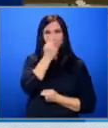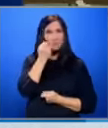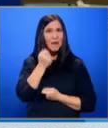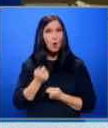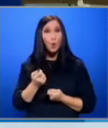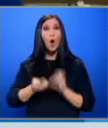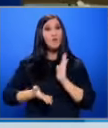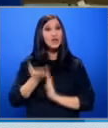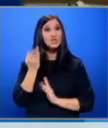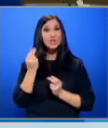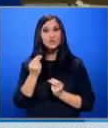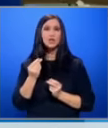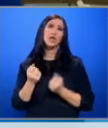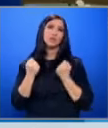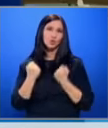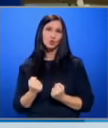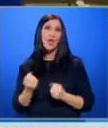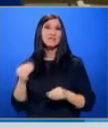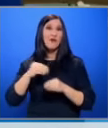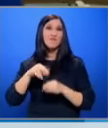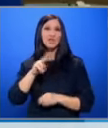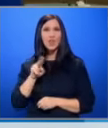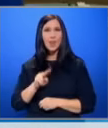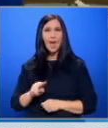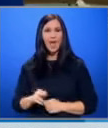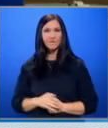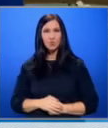увеличение на цените и въобще затруднения за въвеждането на еврото